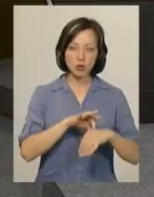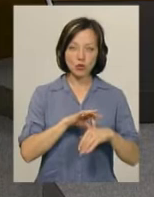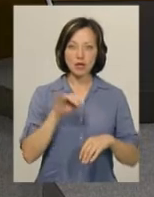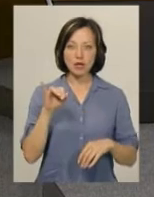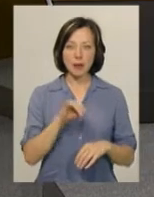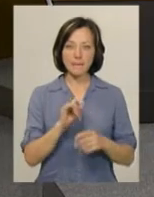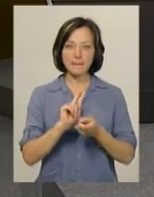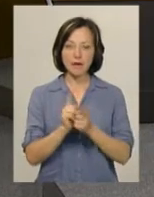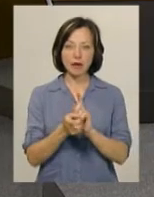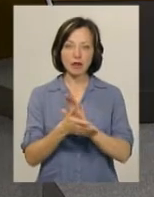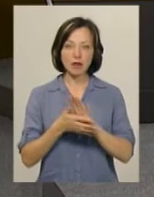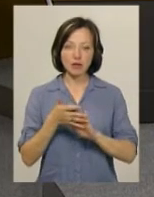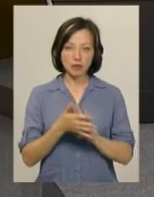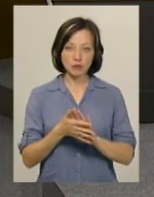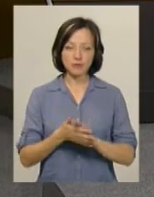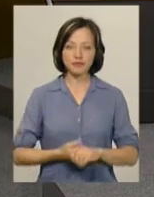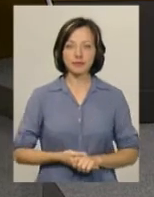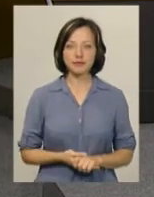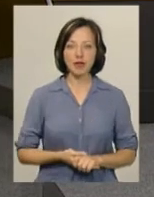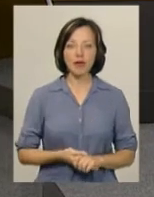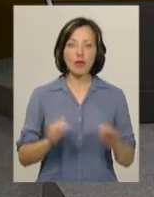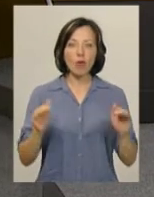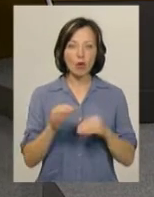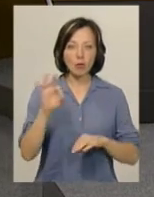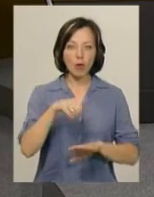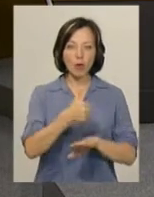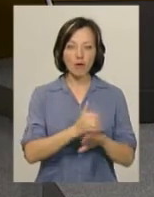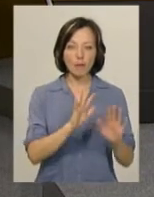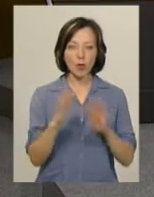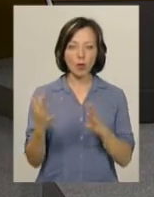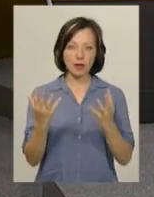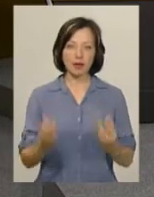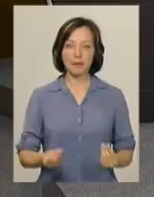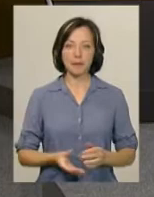Поробок, диктор жестової мови Ольга Рибак. Коротко про головні події дня.